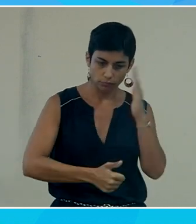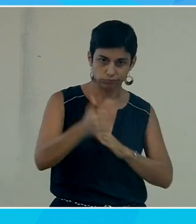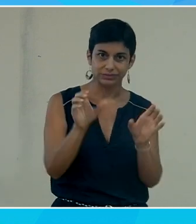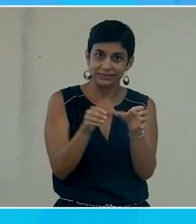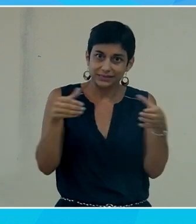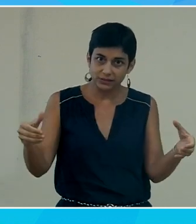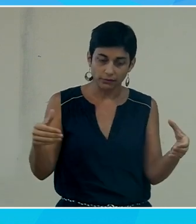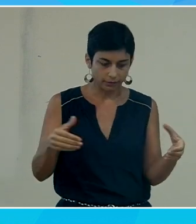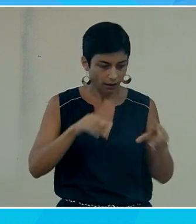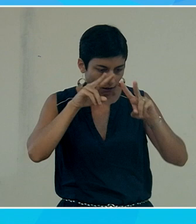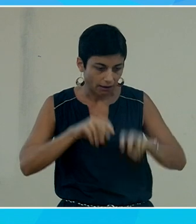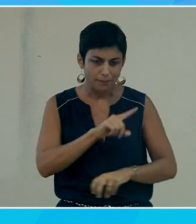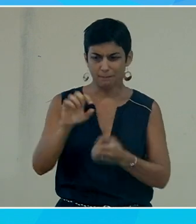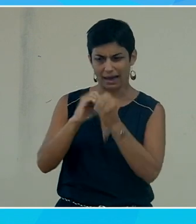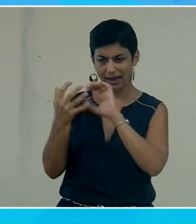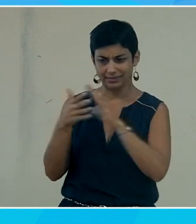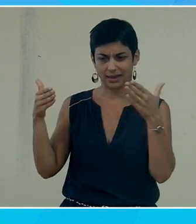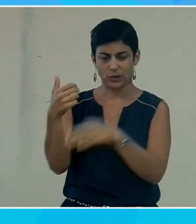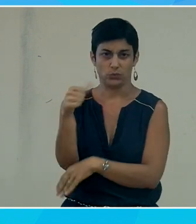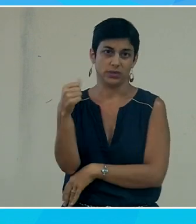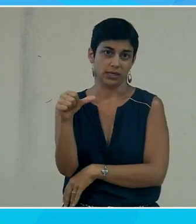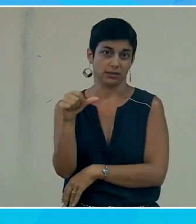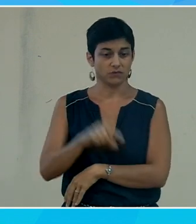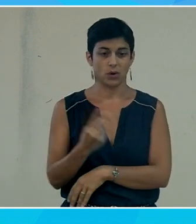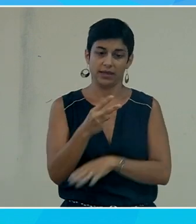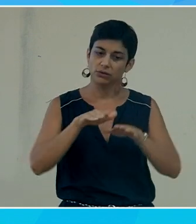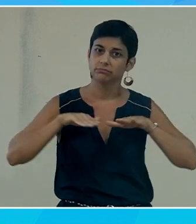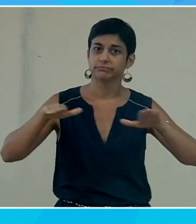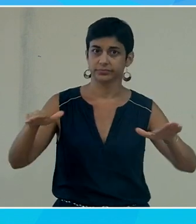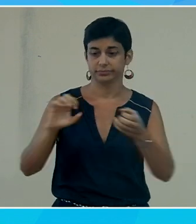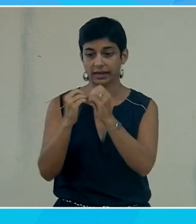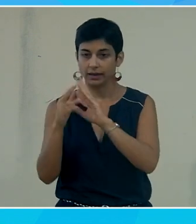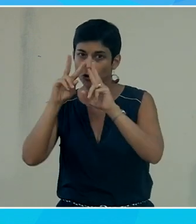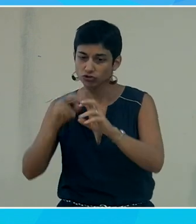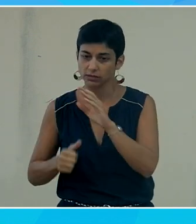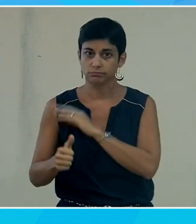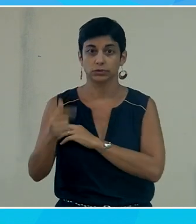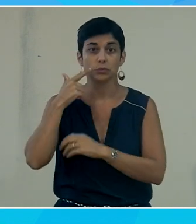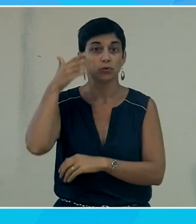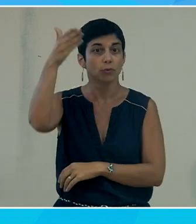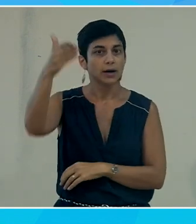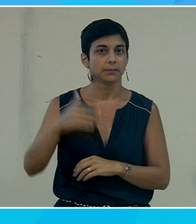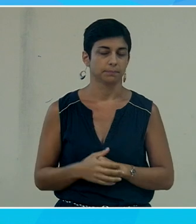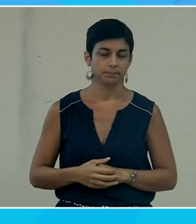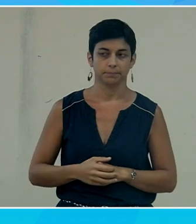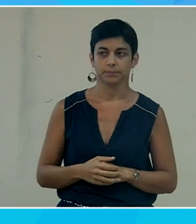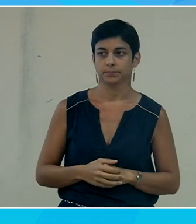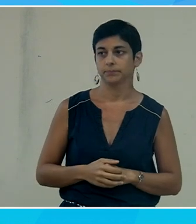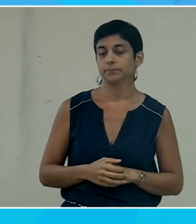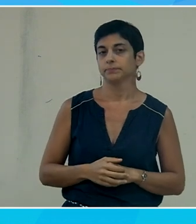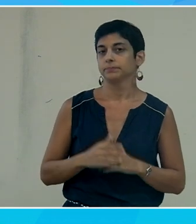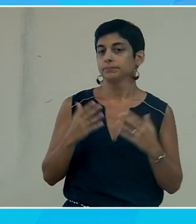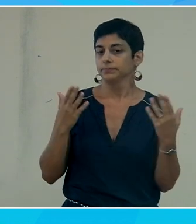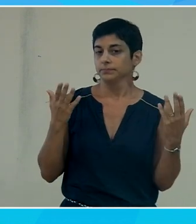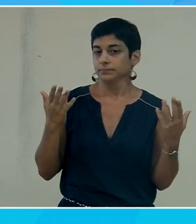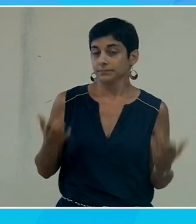et pas que sur internet mais il faut aussi leur apprendre à chercher sur internet sans ça on ne les prépare pas au monde de demain en fait donc c'est